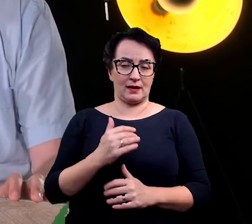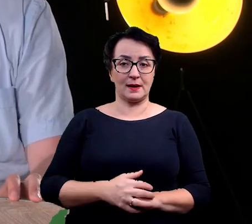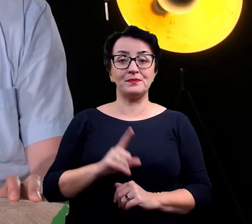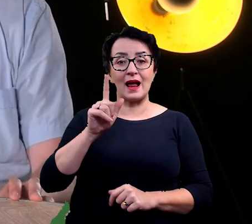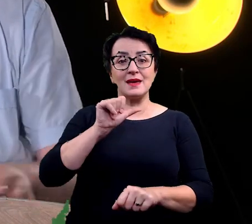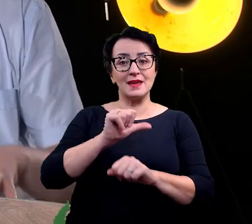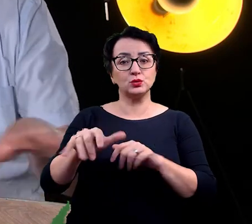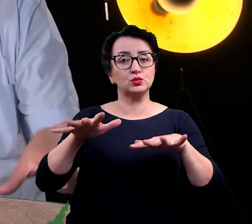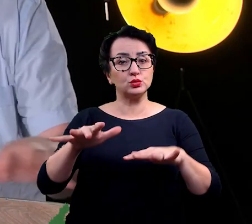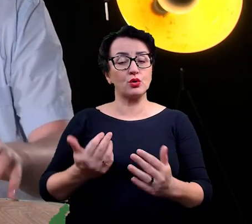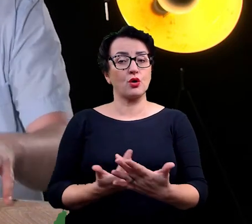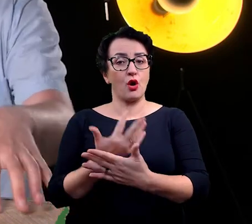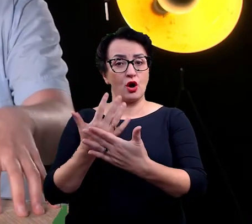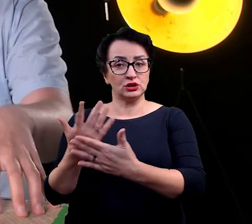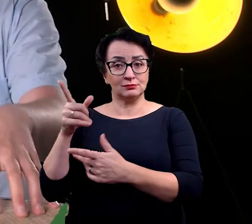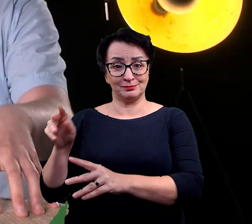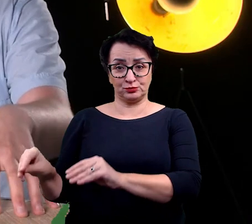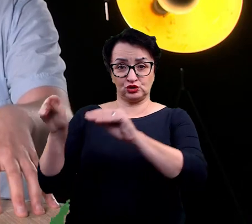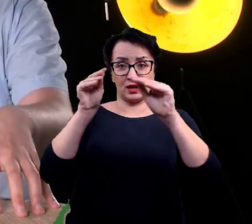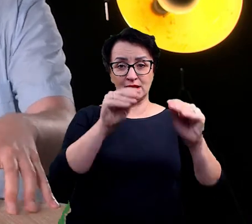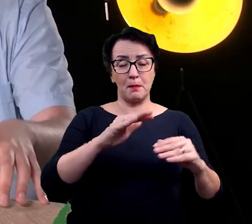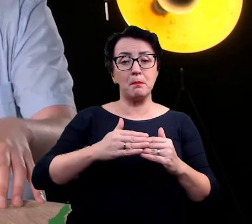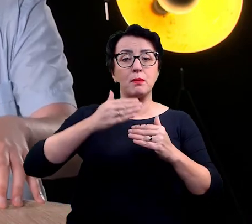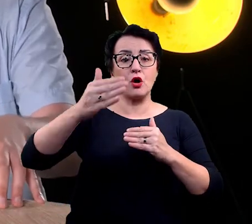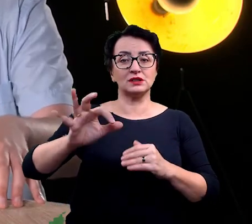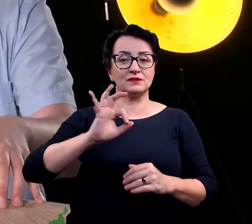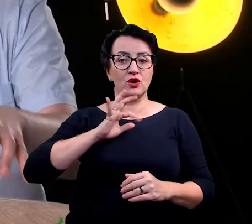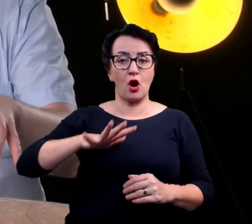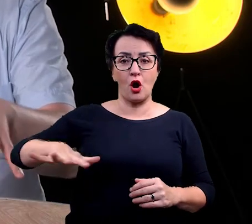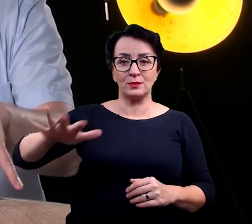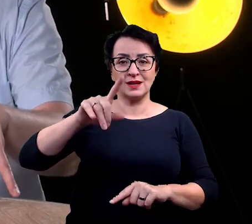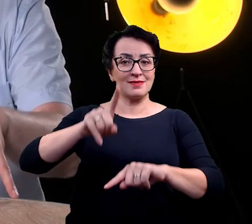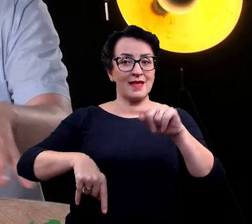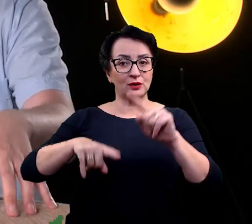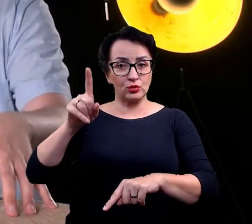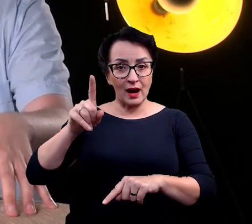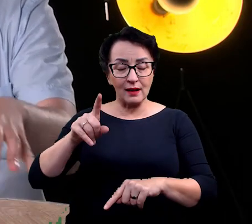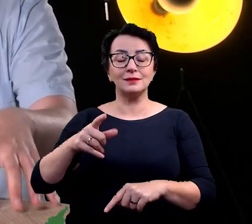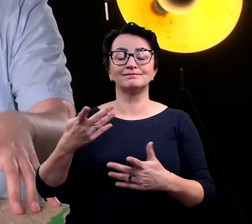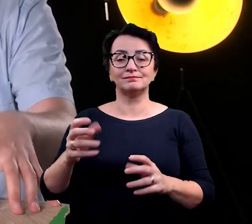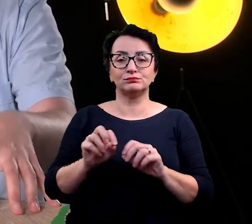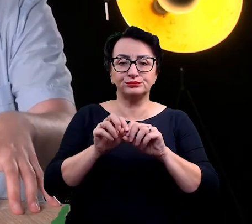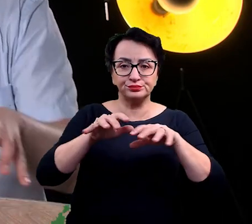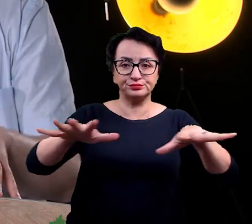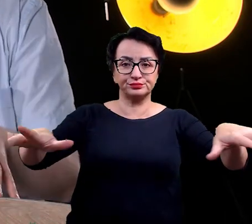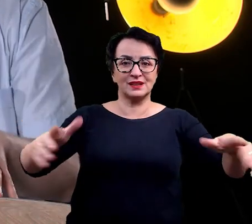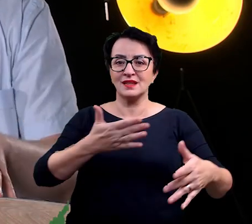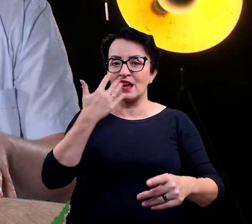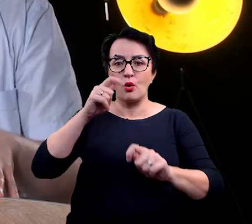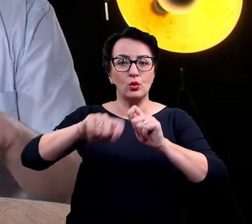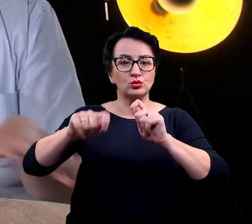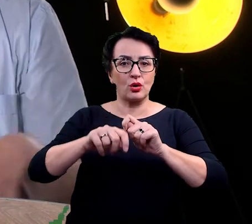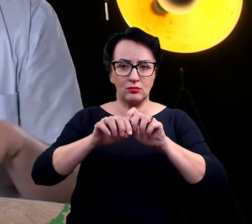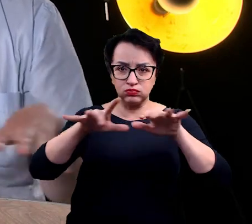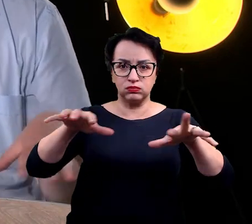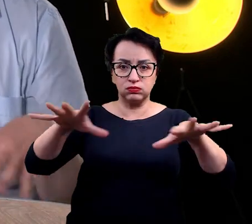przeniesione poza obciąg swojego naturalnego występowania zaczynają się rozmnażać w sposób niekontrolowany, zaczynają